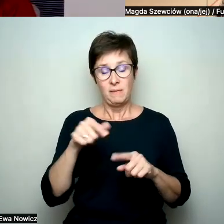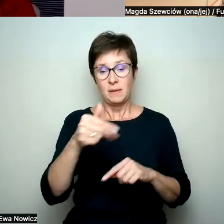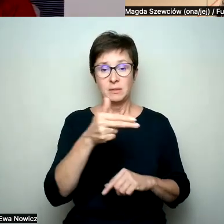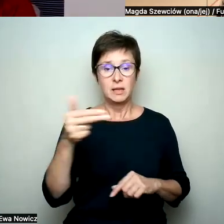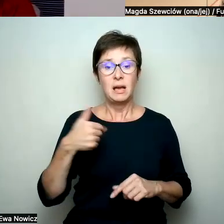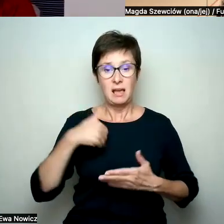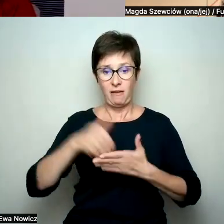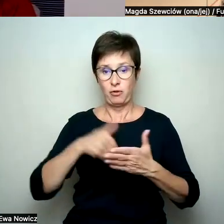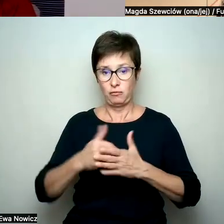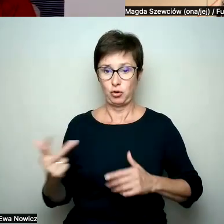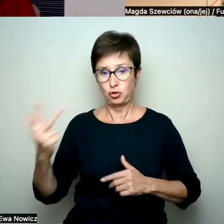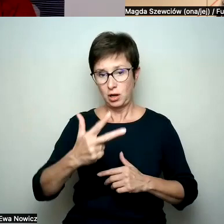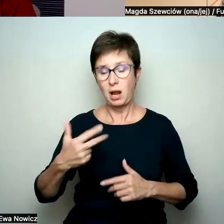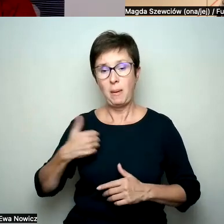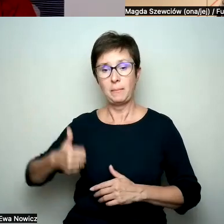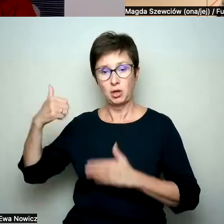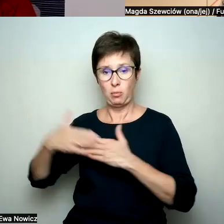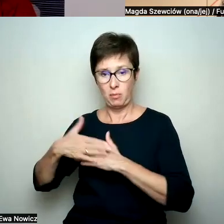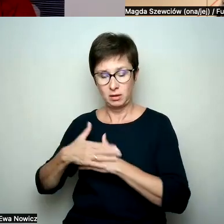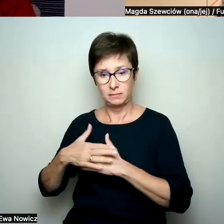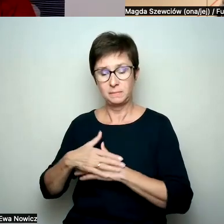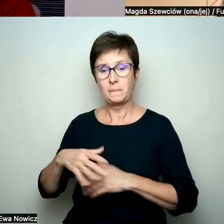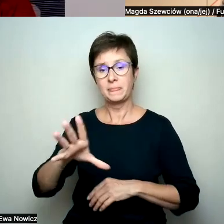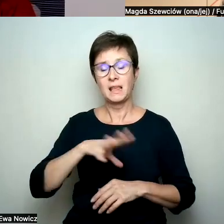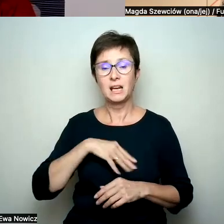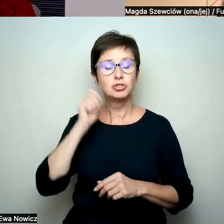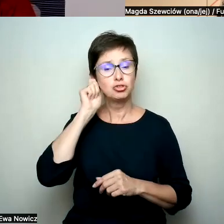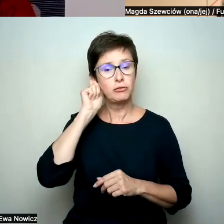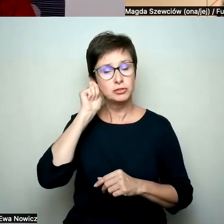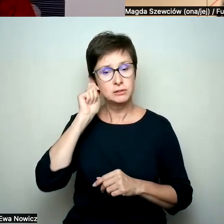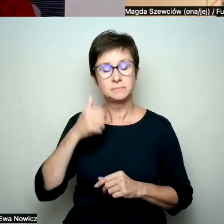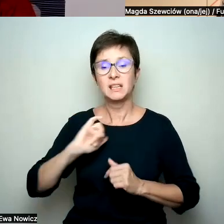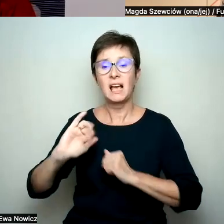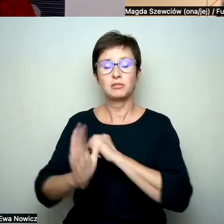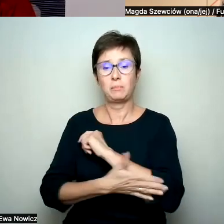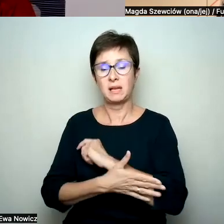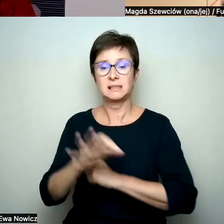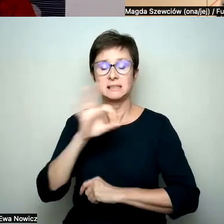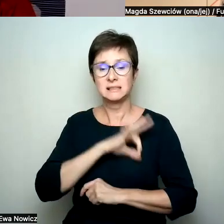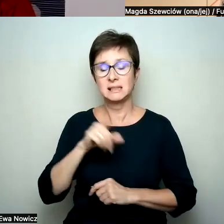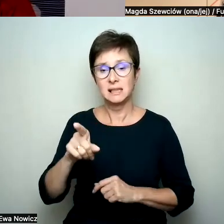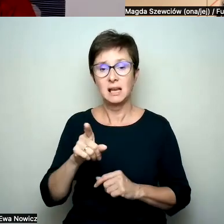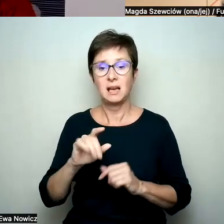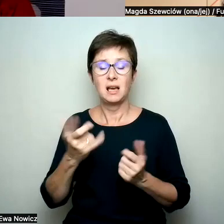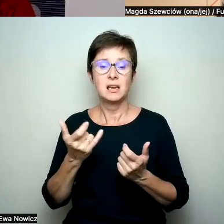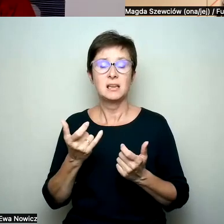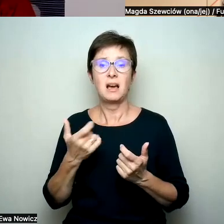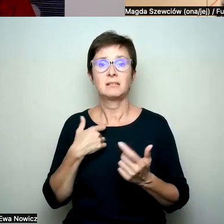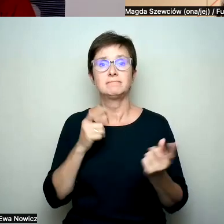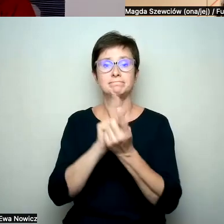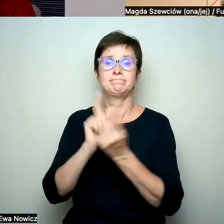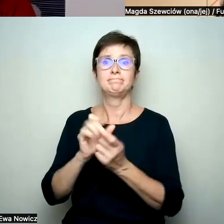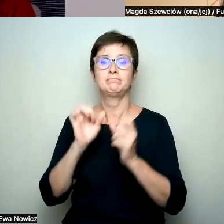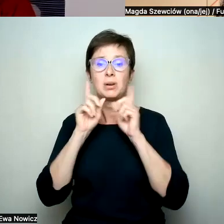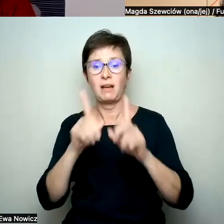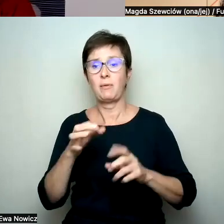wychowuje trzylatka z pierwszego małżeństwa, wspólnie ze swoją dziewczyną. Jak wspierać syna w tej sytuacji? Jak przygotować go na zdarzenie z rzeczywistością? Pytania